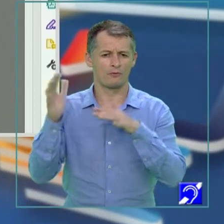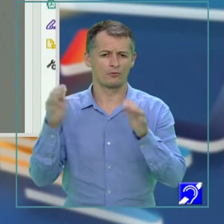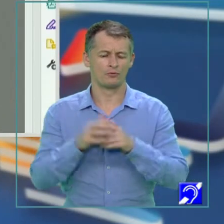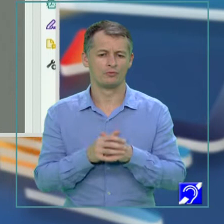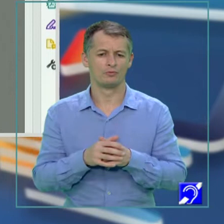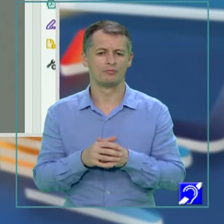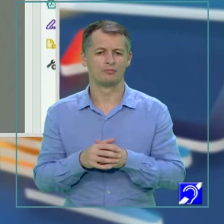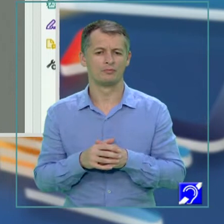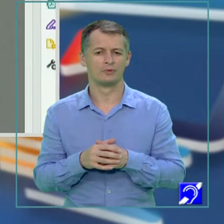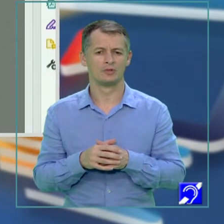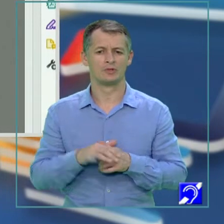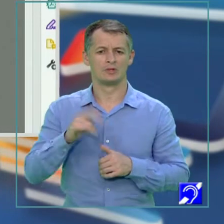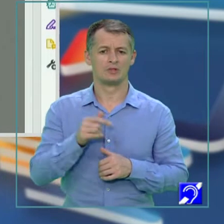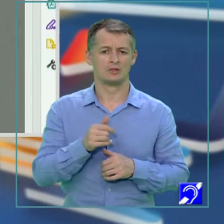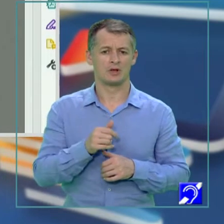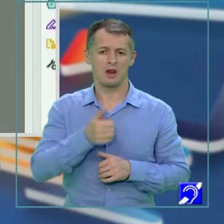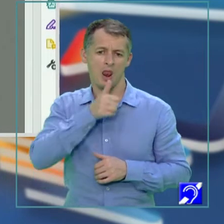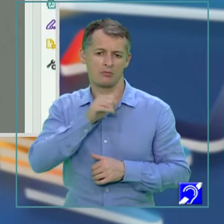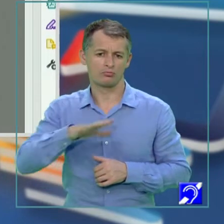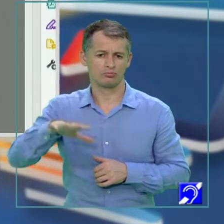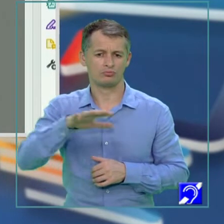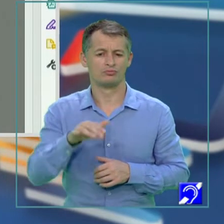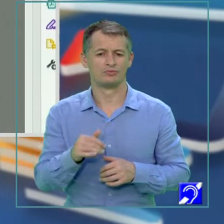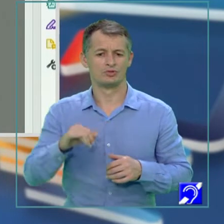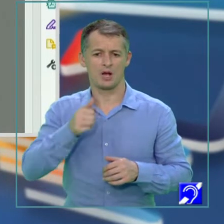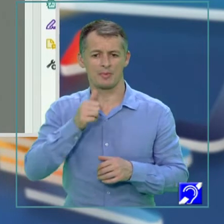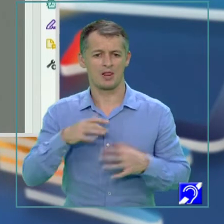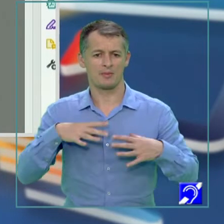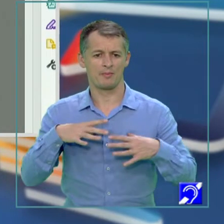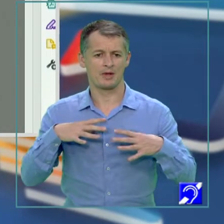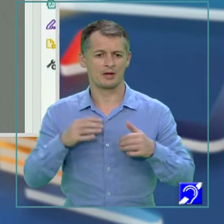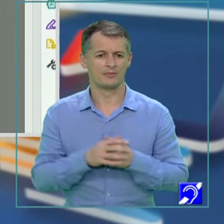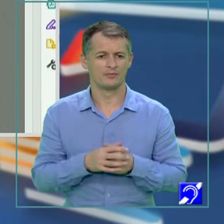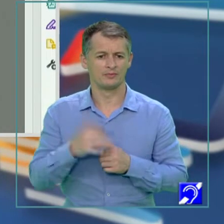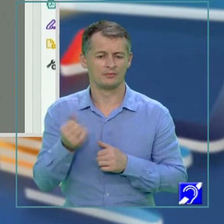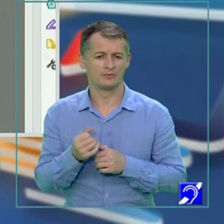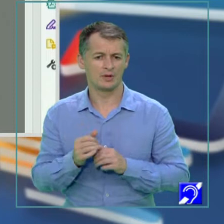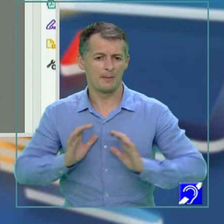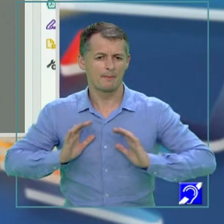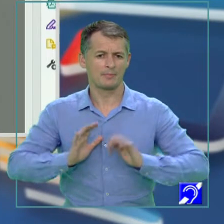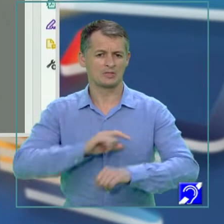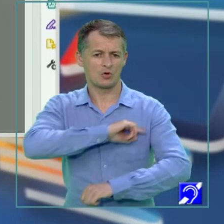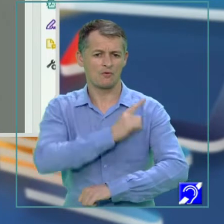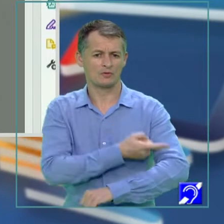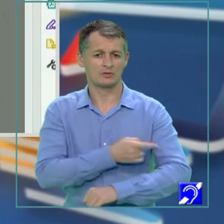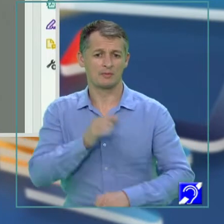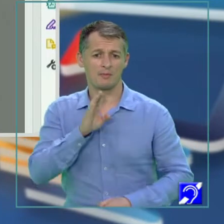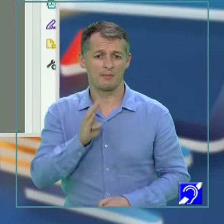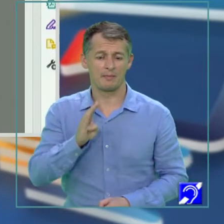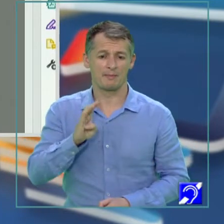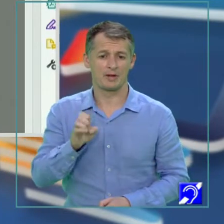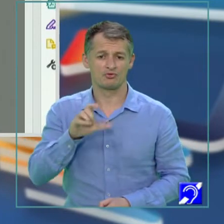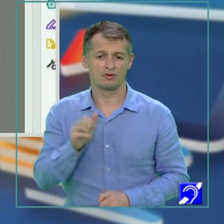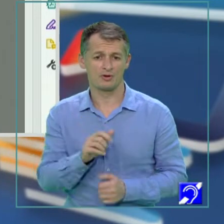lacuri de apă liberă se arătară în lanul înghețat. Împinsă cu o forță teribilă, Belgica porni spre